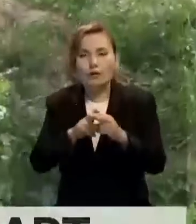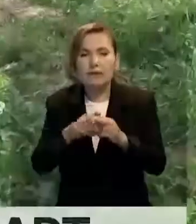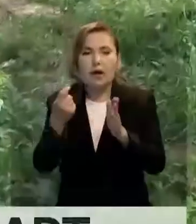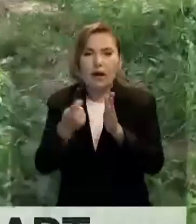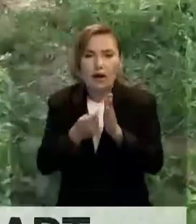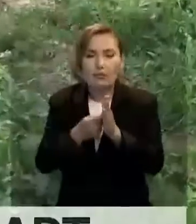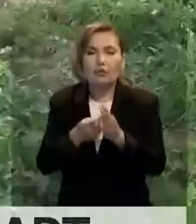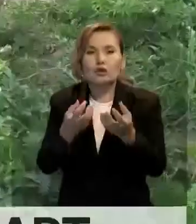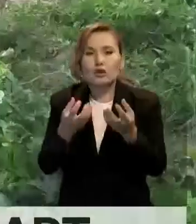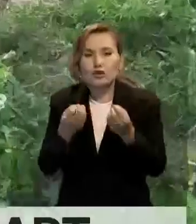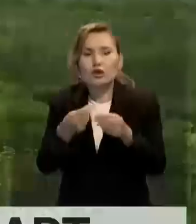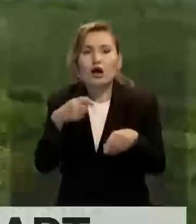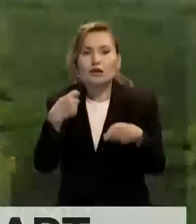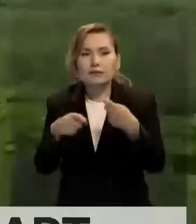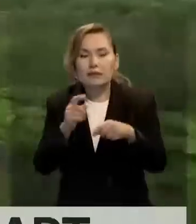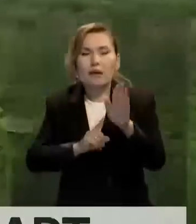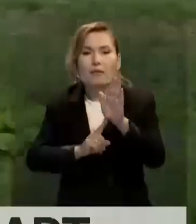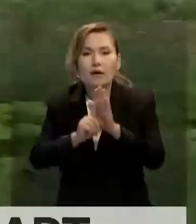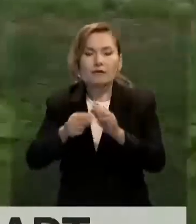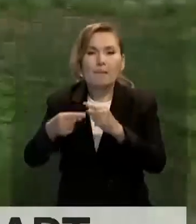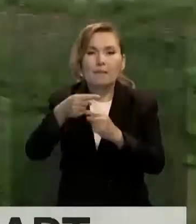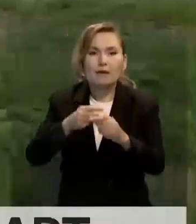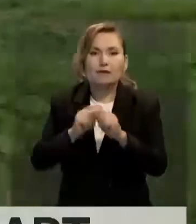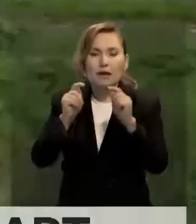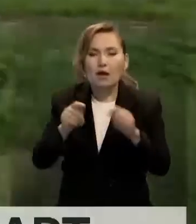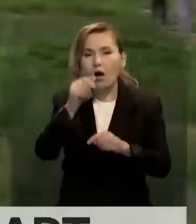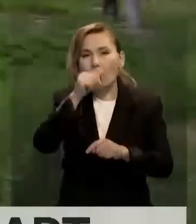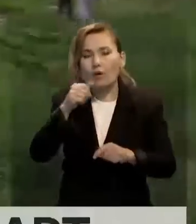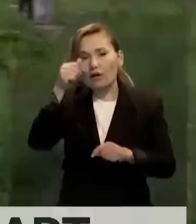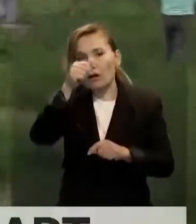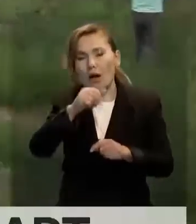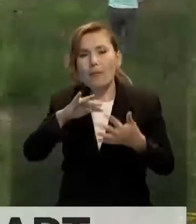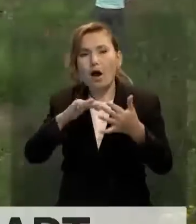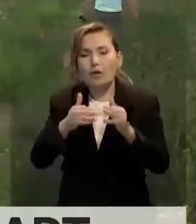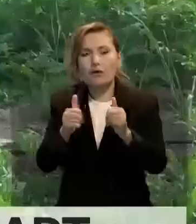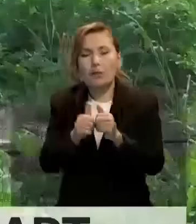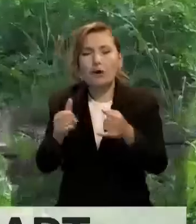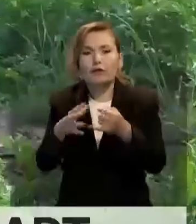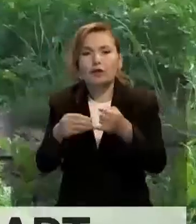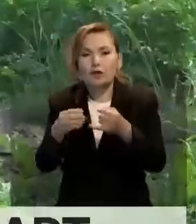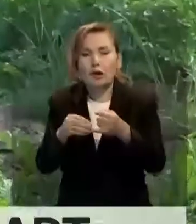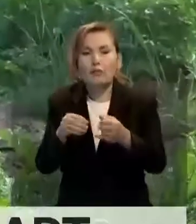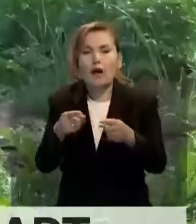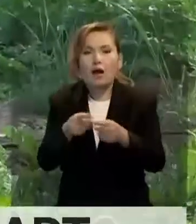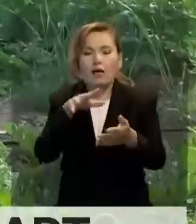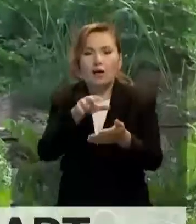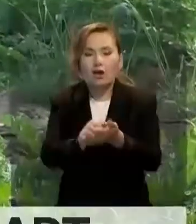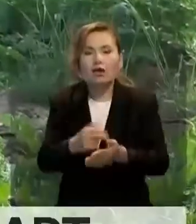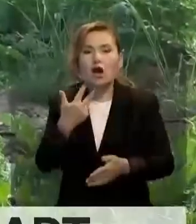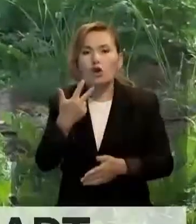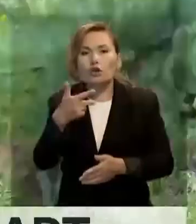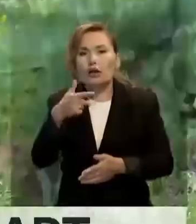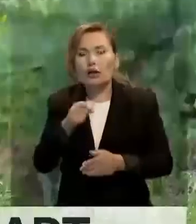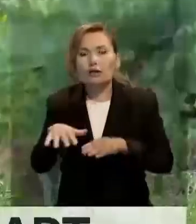таратқан. Кейін кәсіпей түрді айналысуыды ұйғарыпты. Сөйтіп, бұлтыр ауылдың маңынан құнарлы алқапты жалғылған. Қазір үш көктір